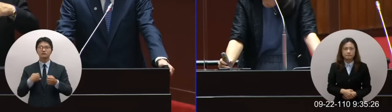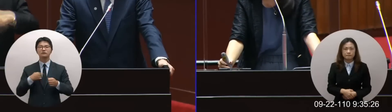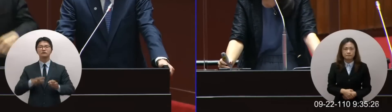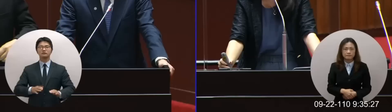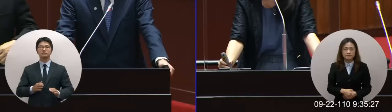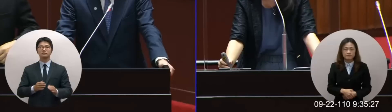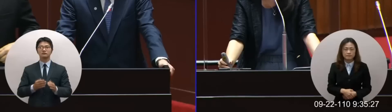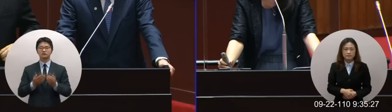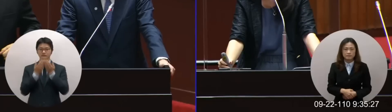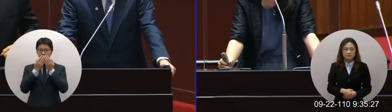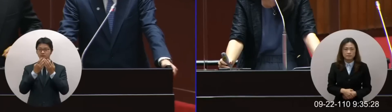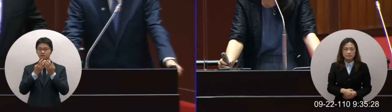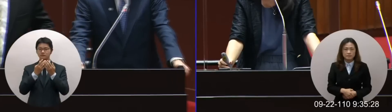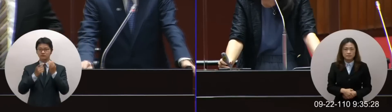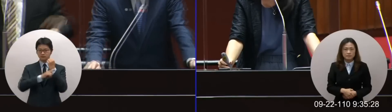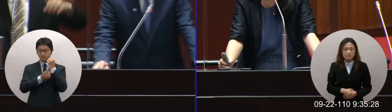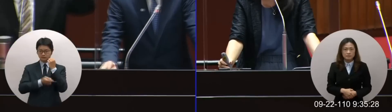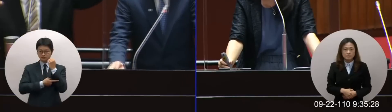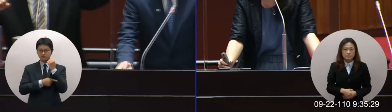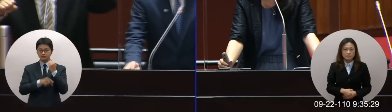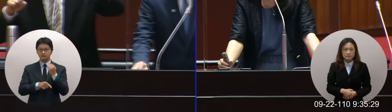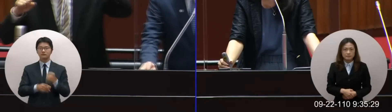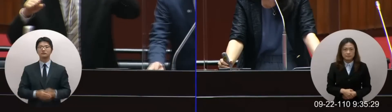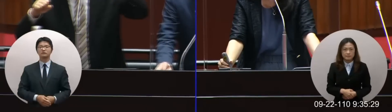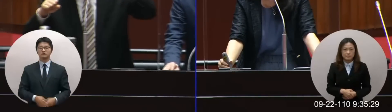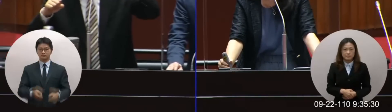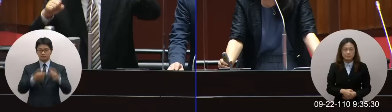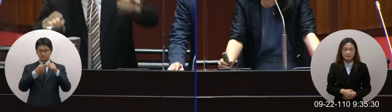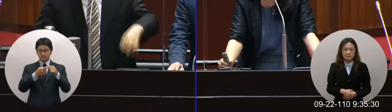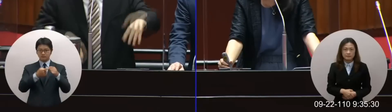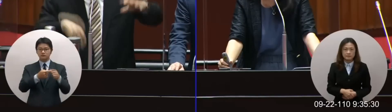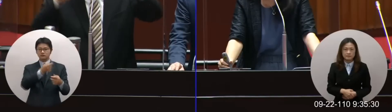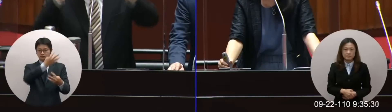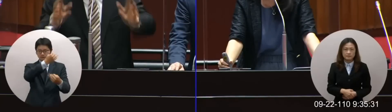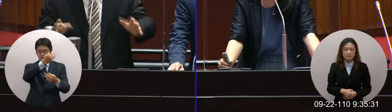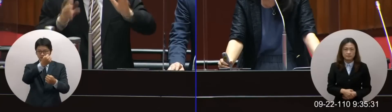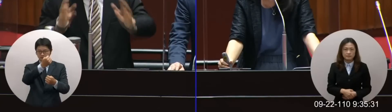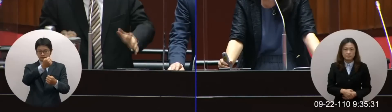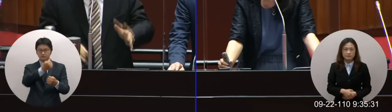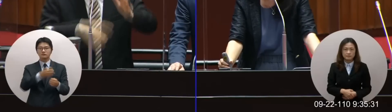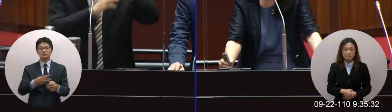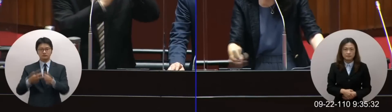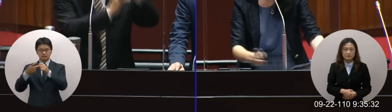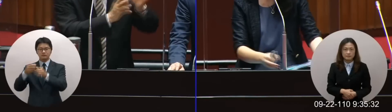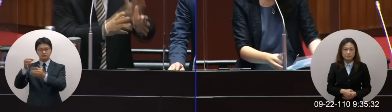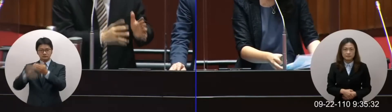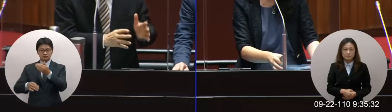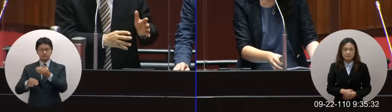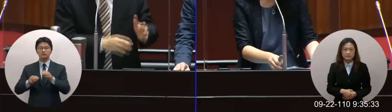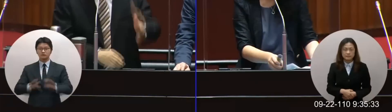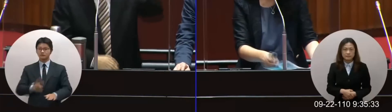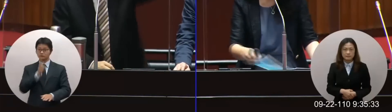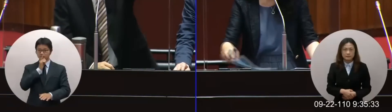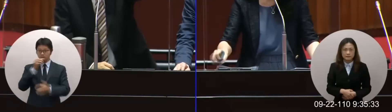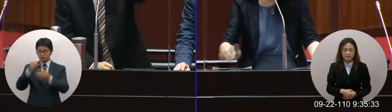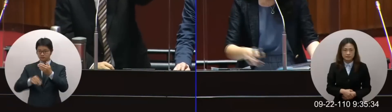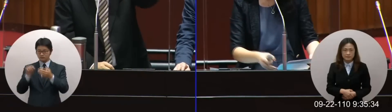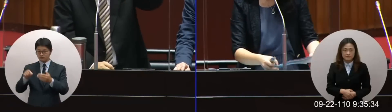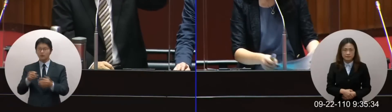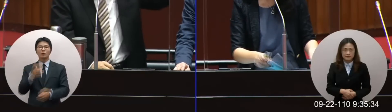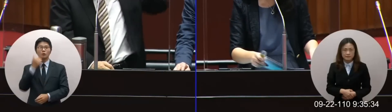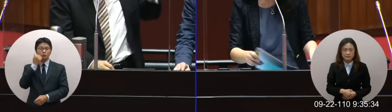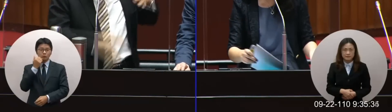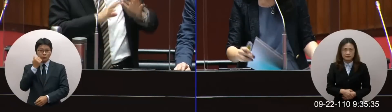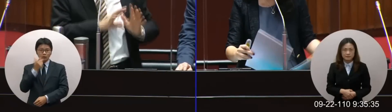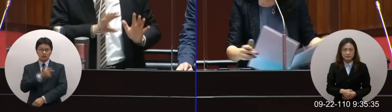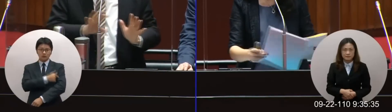力的人一個叫期限一個叫條件所以我們講的條件就是疫苗如果